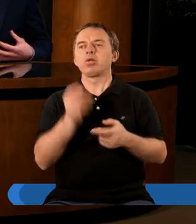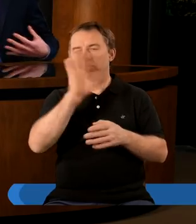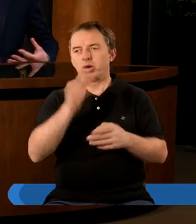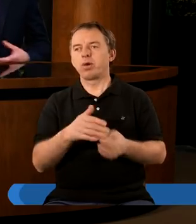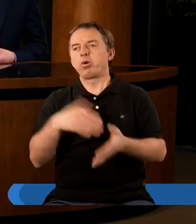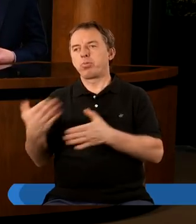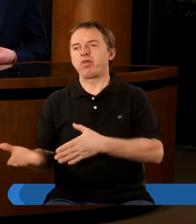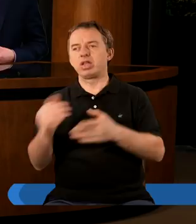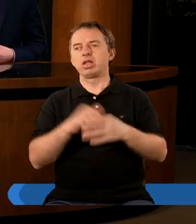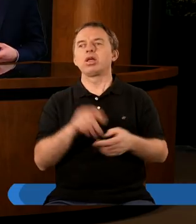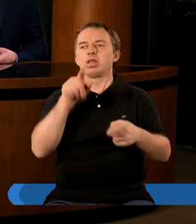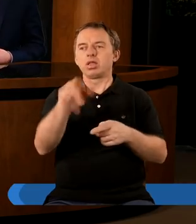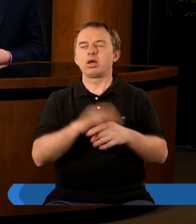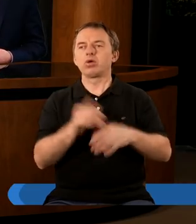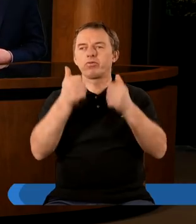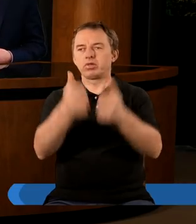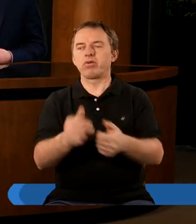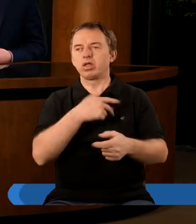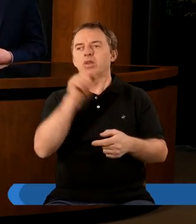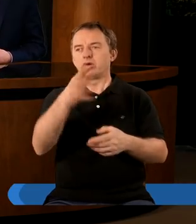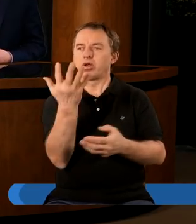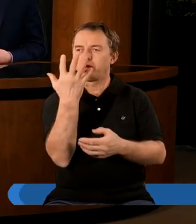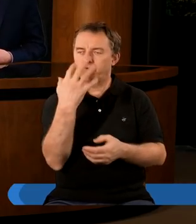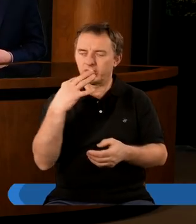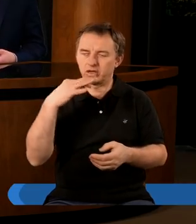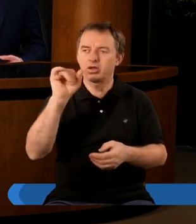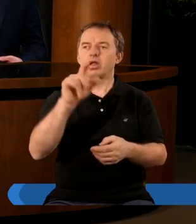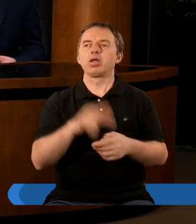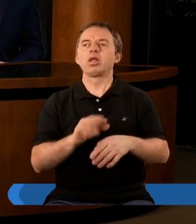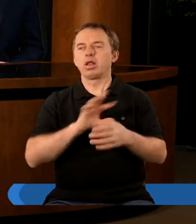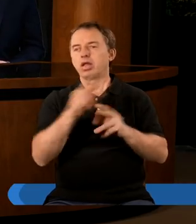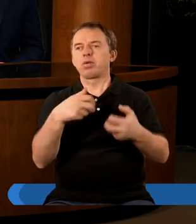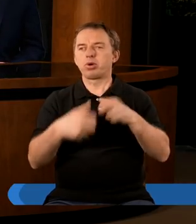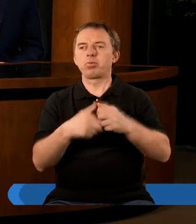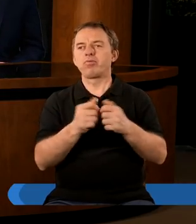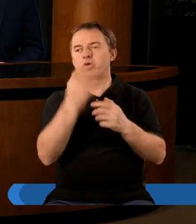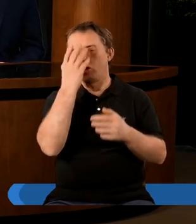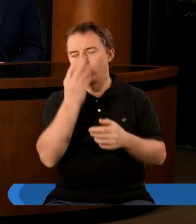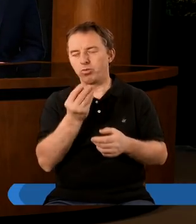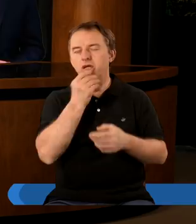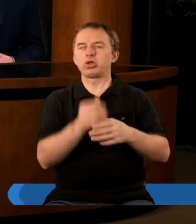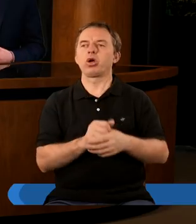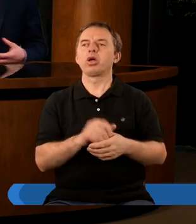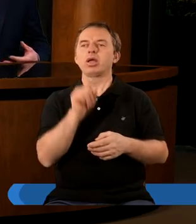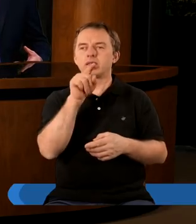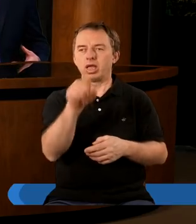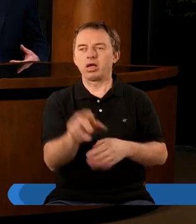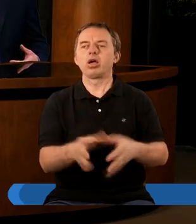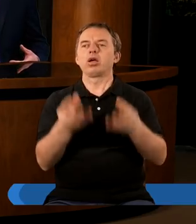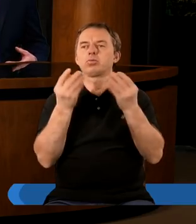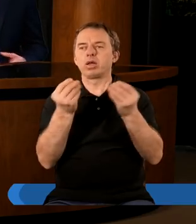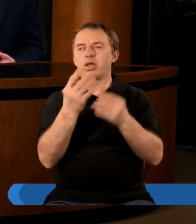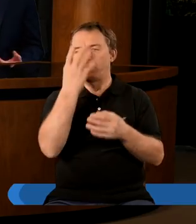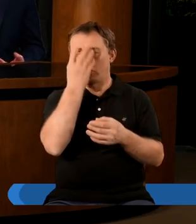Boga, po prawicy, tego, który wstawia się za nami i zobaczyć, On jest zwycięzcą i wtedy nasze problemy w obliczu tego